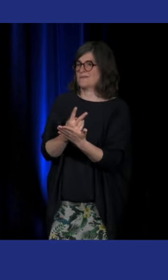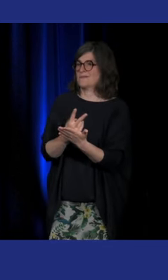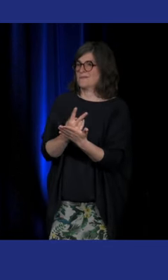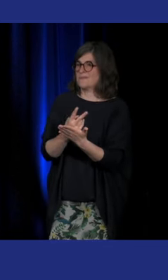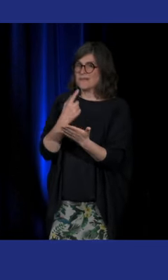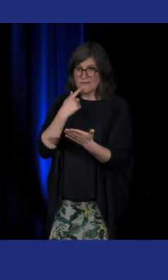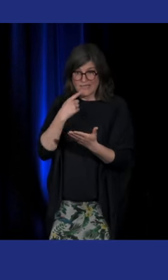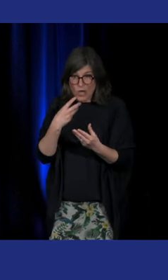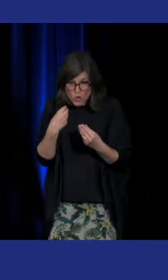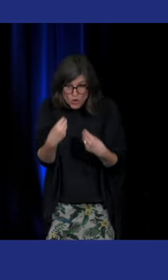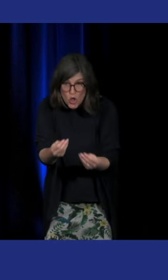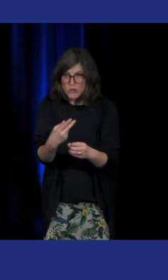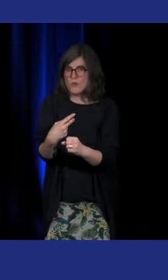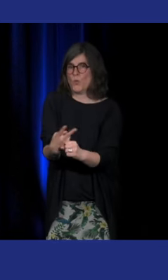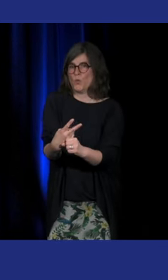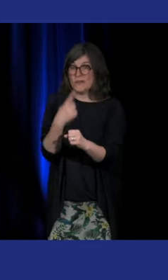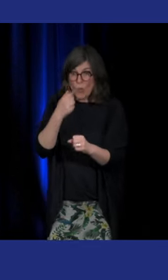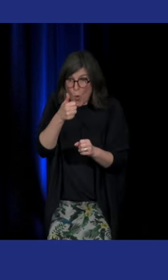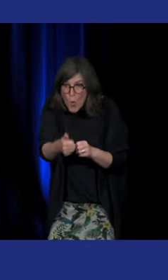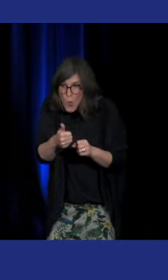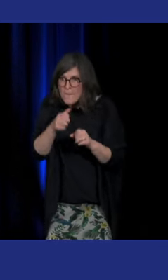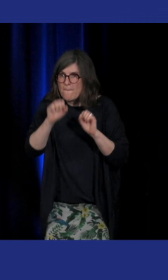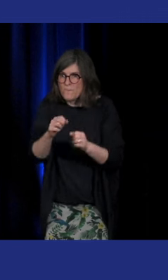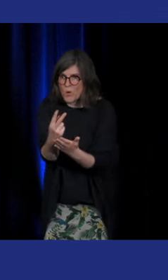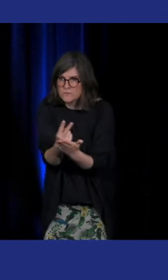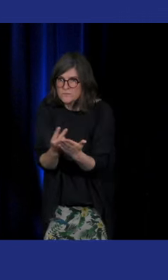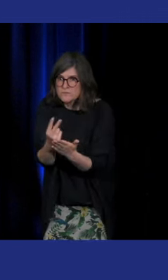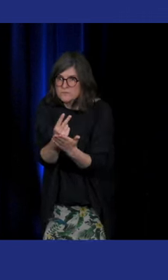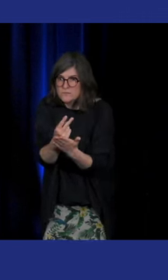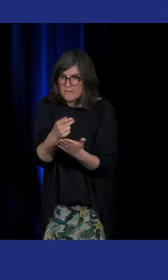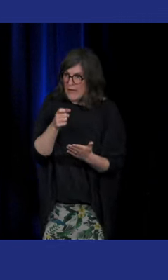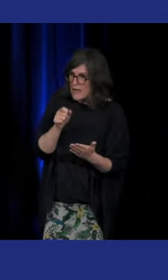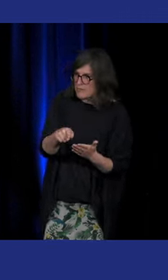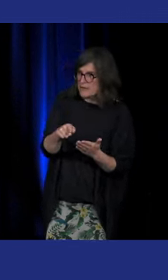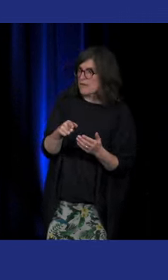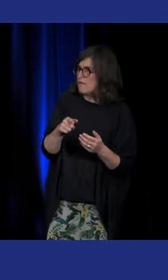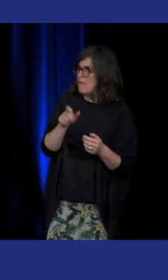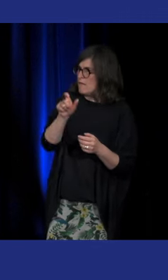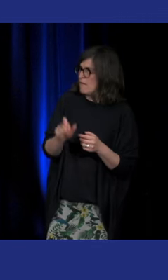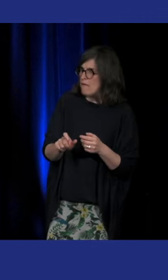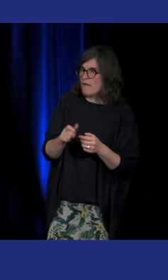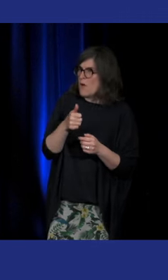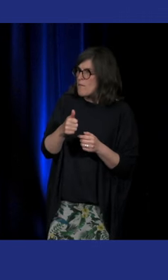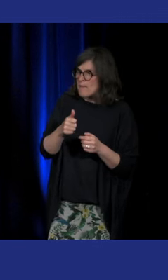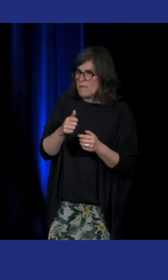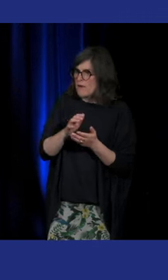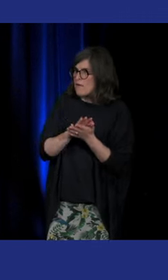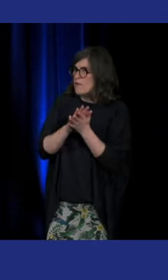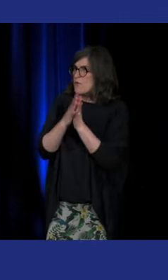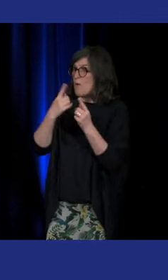à disposition les outils pour qu'il puisse dessiner a révélé dans ce personnage un peintre